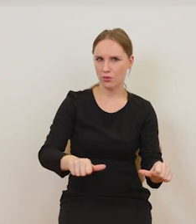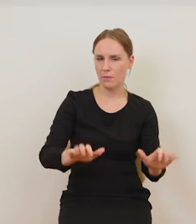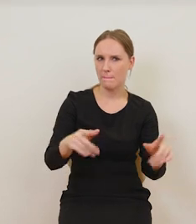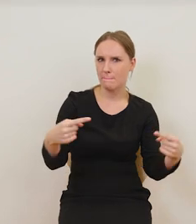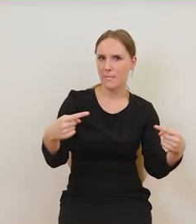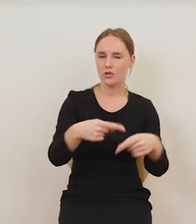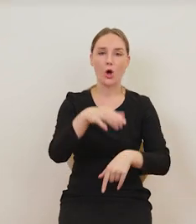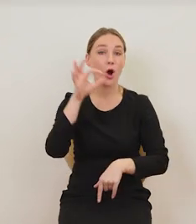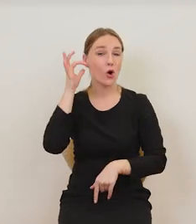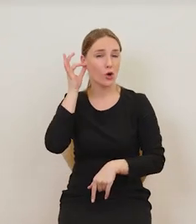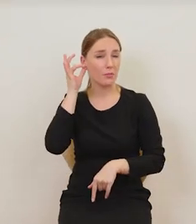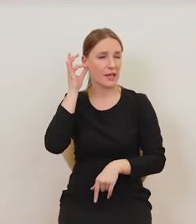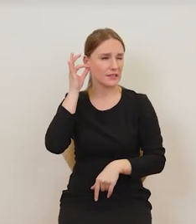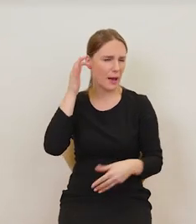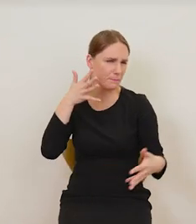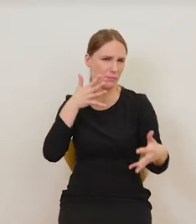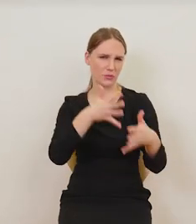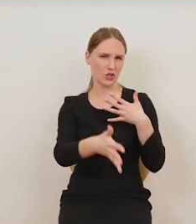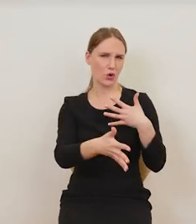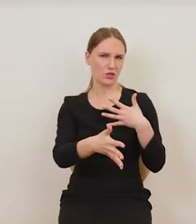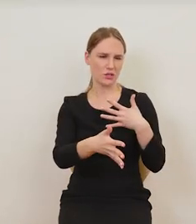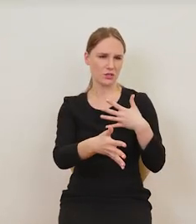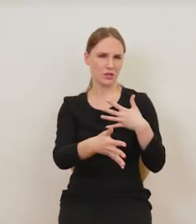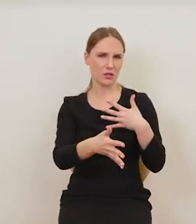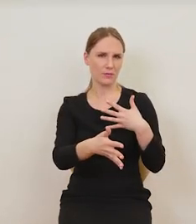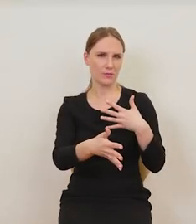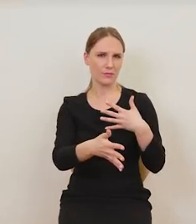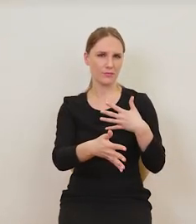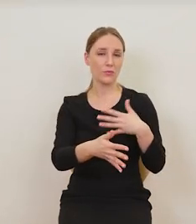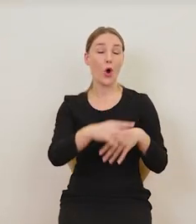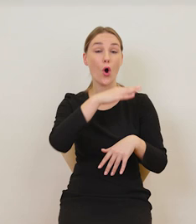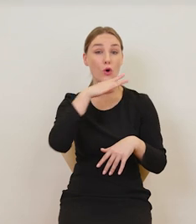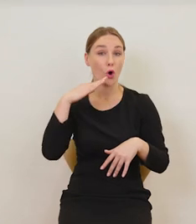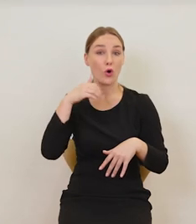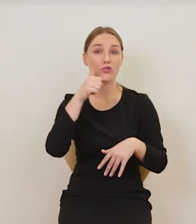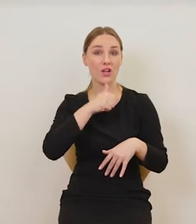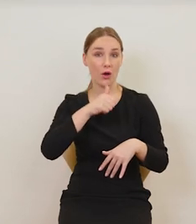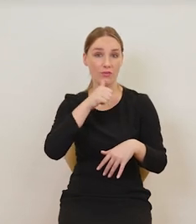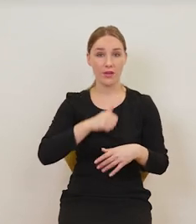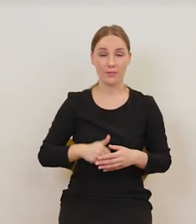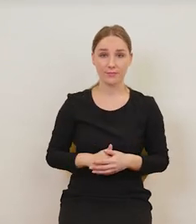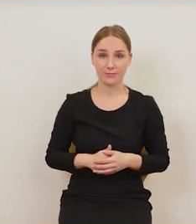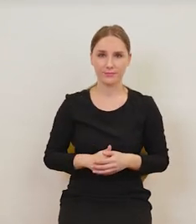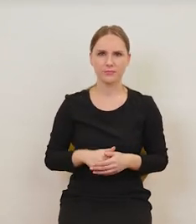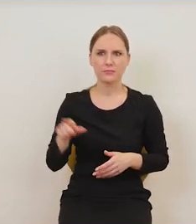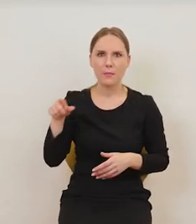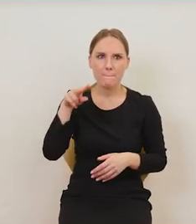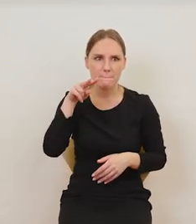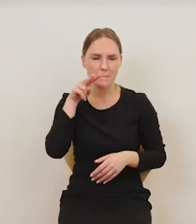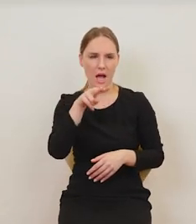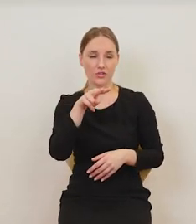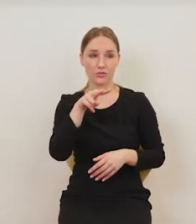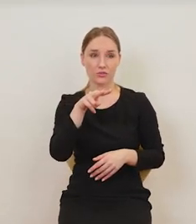kobiety, zupełnie przeźroczystej, duch, zjawa zielonego koloru. I on patrzy na tę